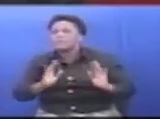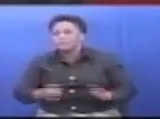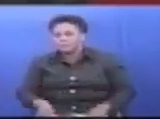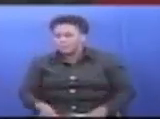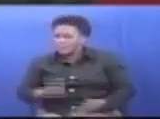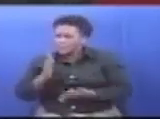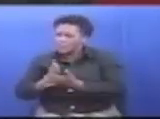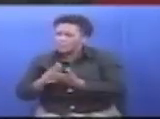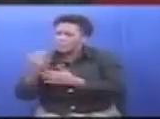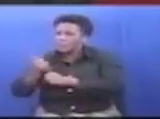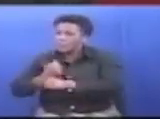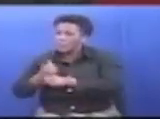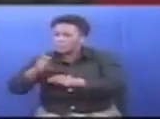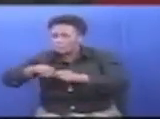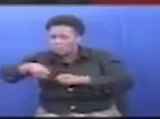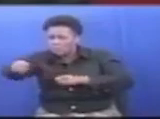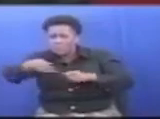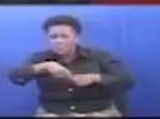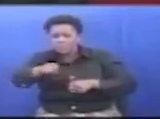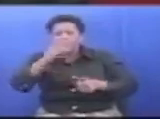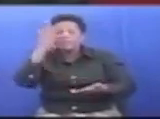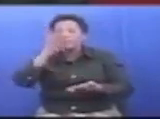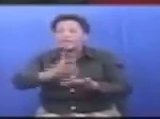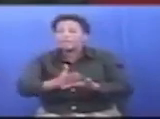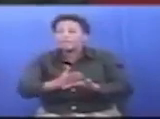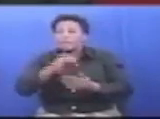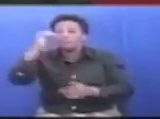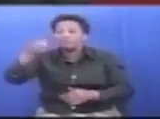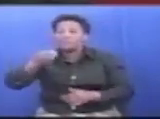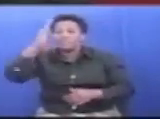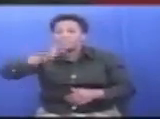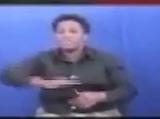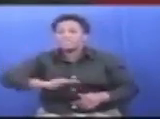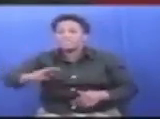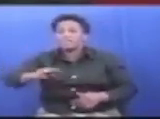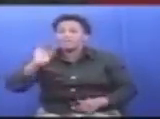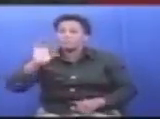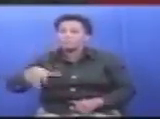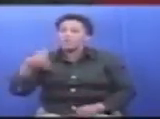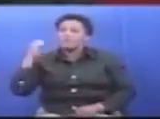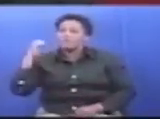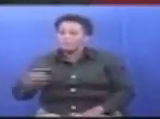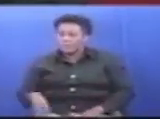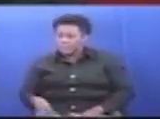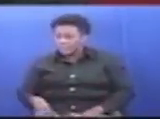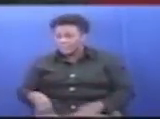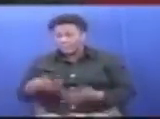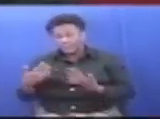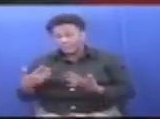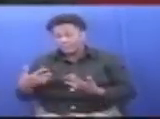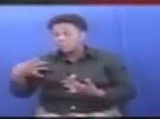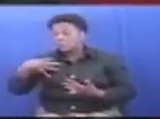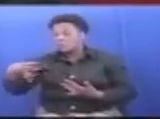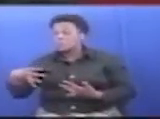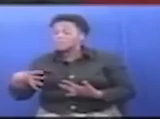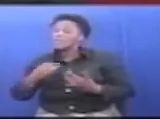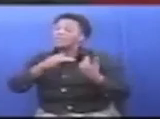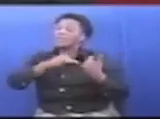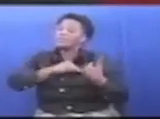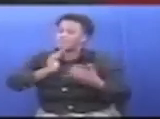mfubi lopita Mwezi disemba, tayethalathini Sasa ni jikumla wizara sasa kurudi kwenye maeneo yote enye migogoro